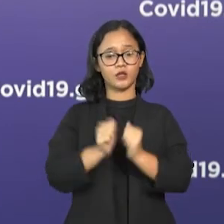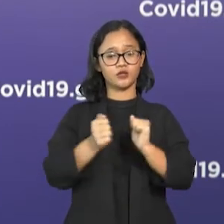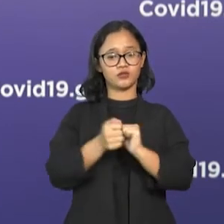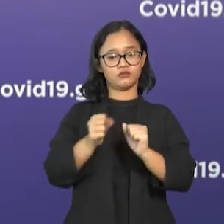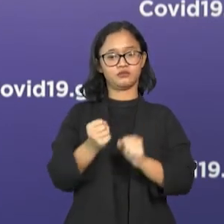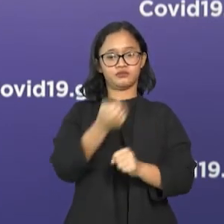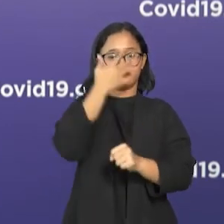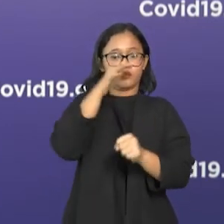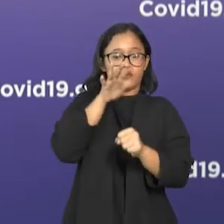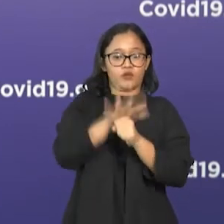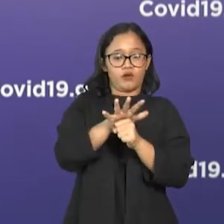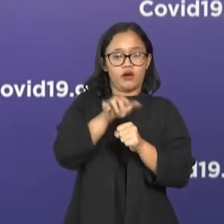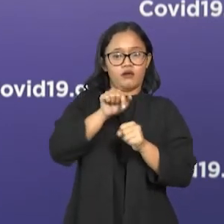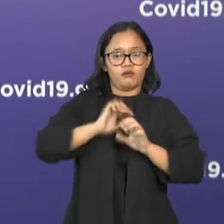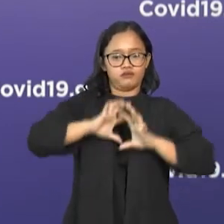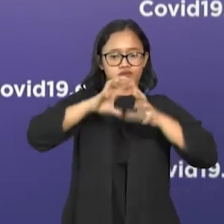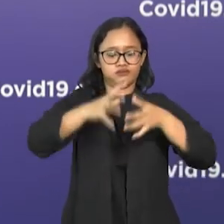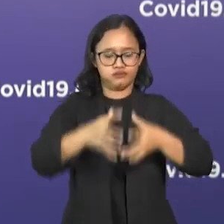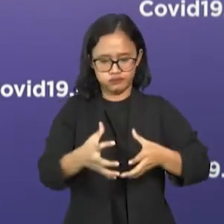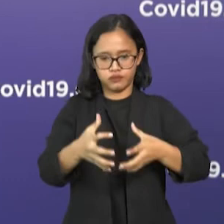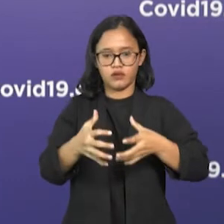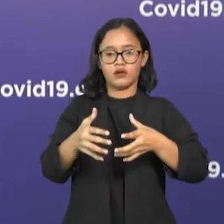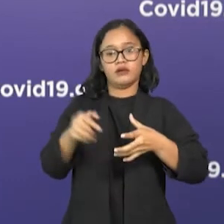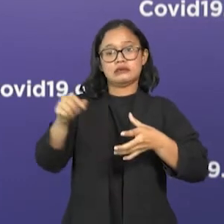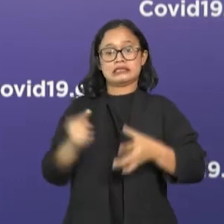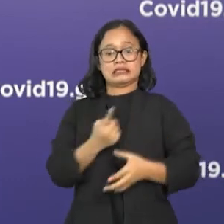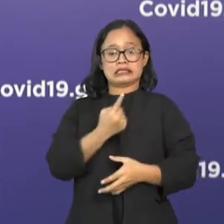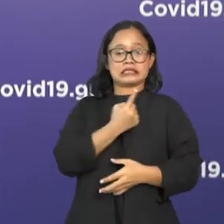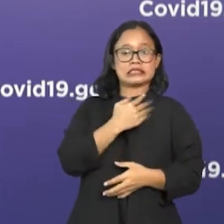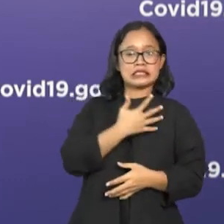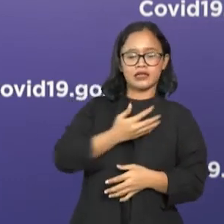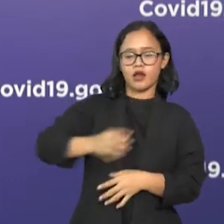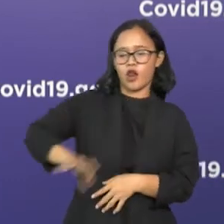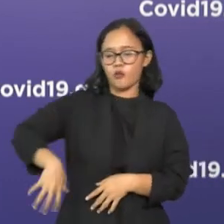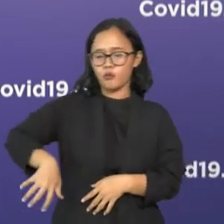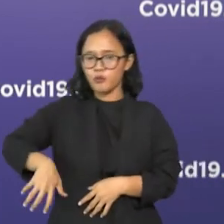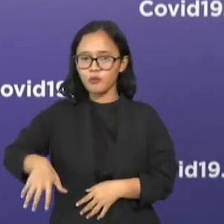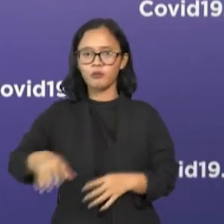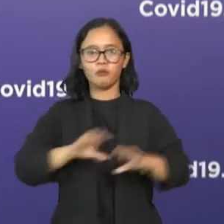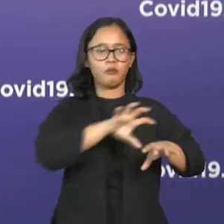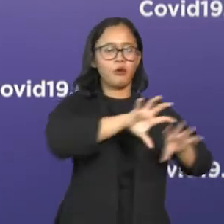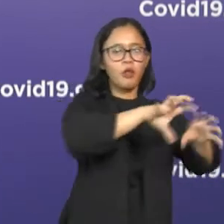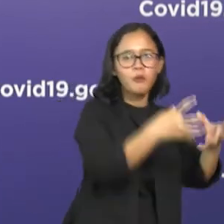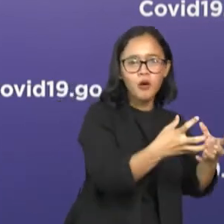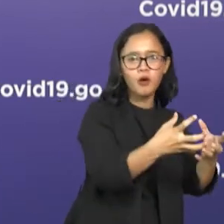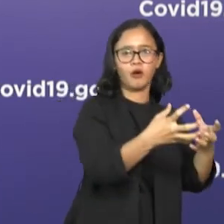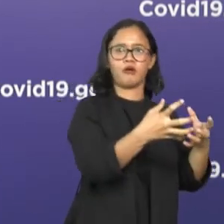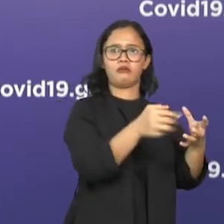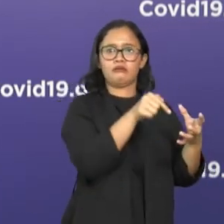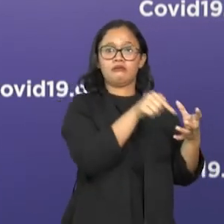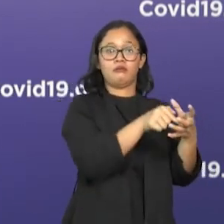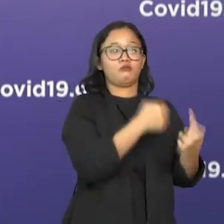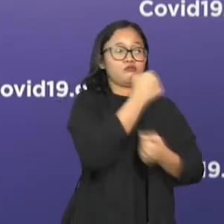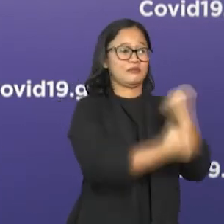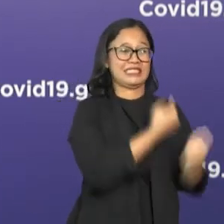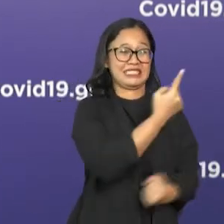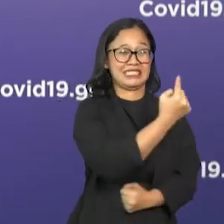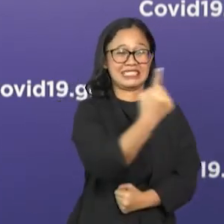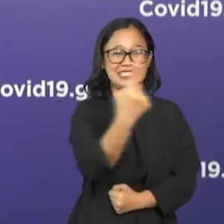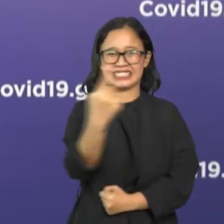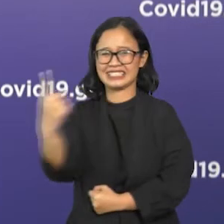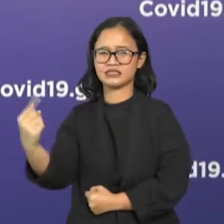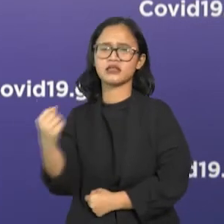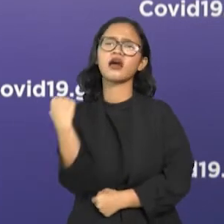bisa diselesaikan oleh secara pribadi, secara kelompok, maupun secara perorangan. Kita harus